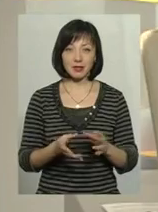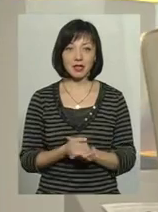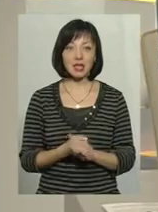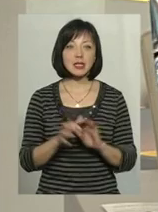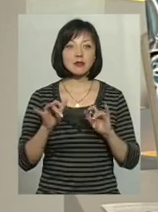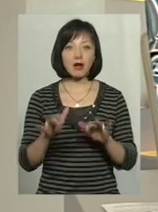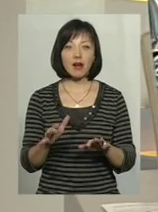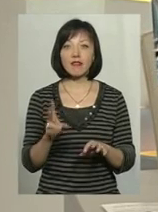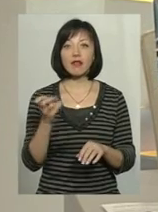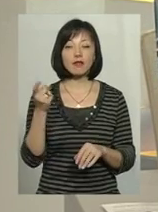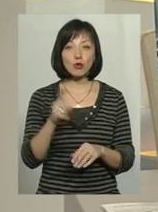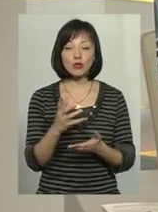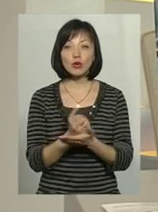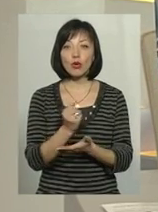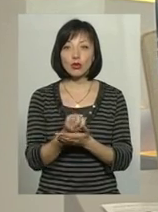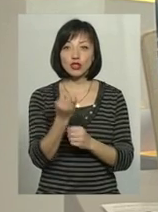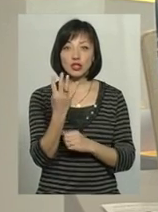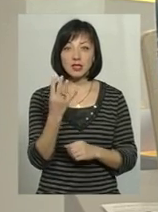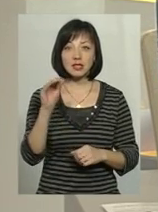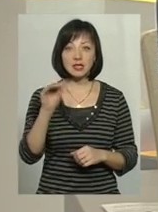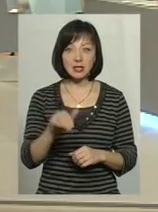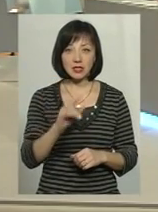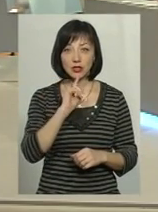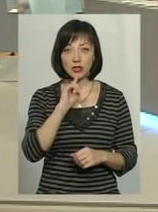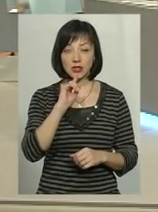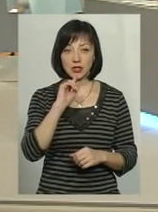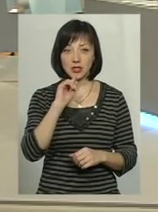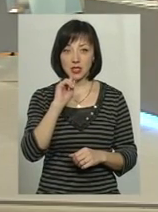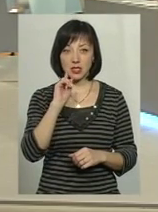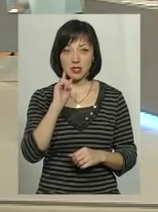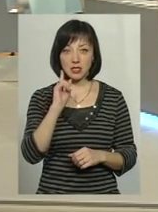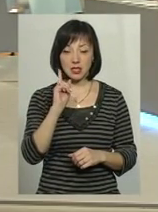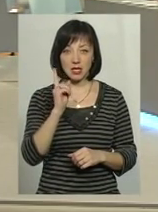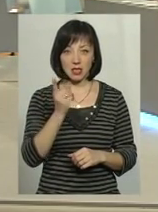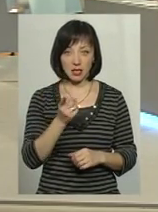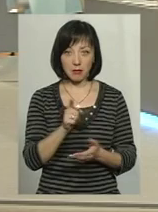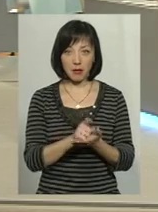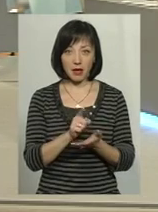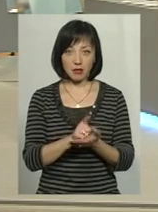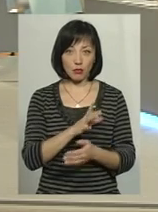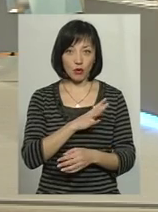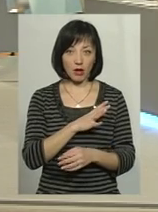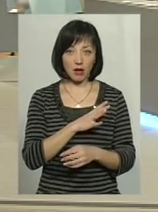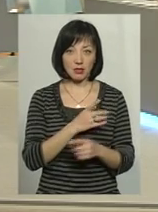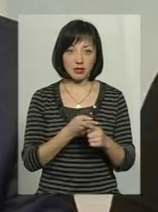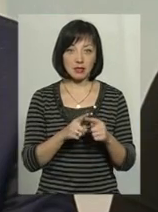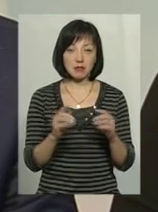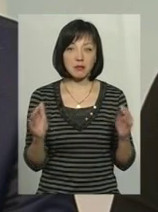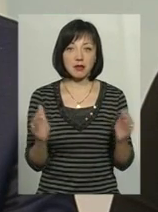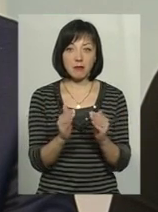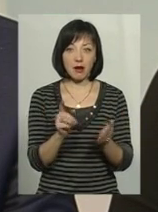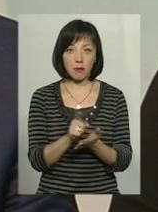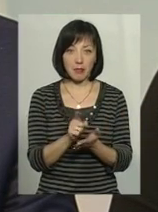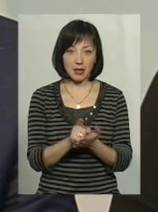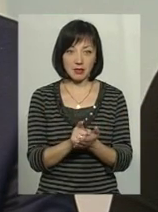Тому, справа в тому, що при доходах 14 тисяч за рік, це пенсія була, це мінімальна пенсія,